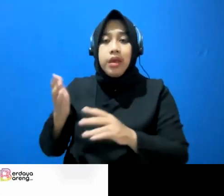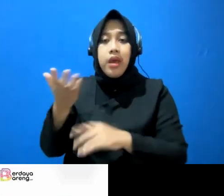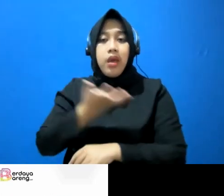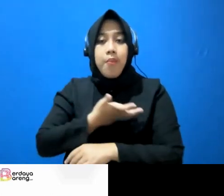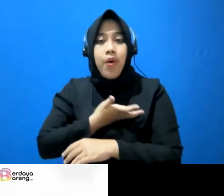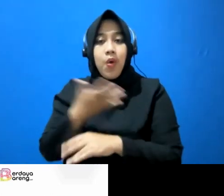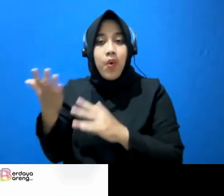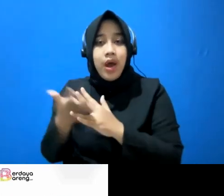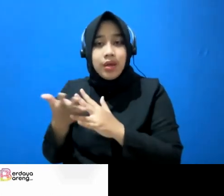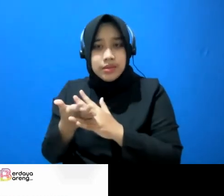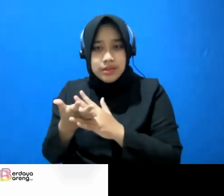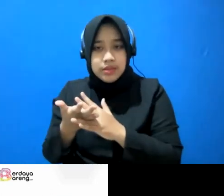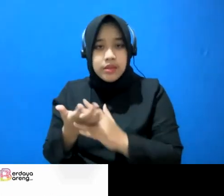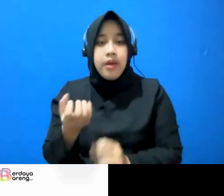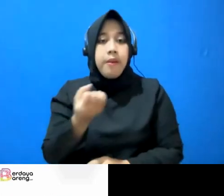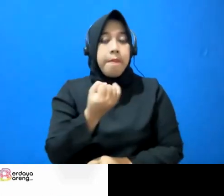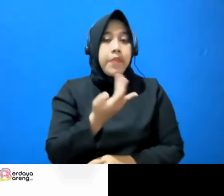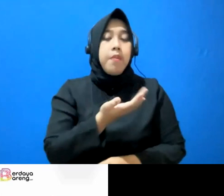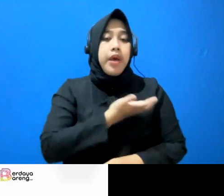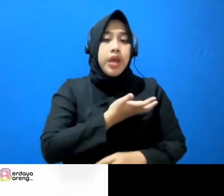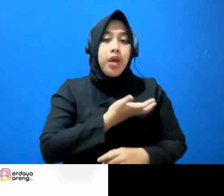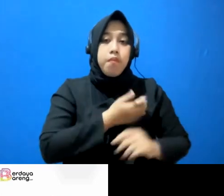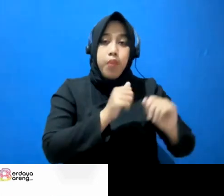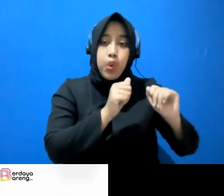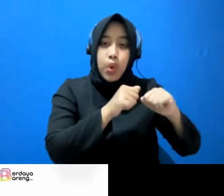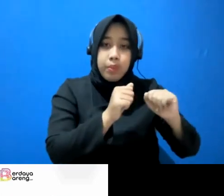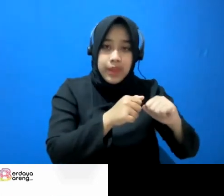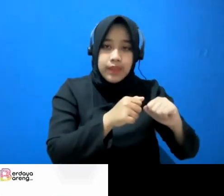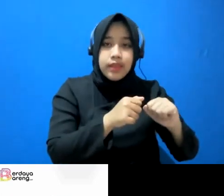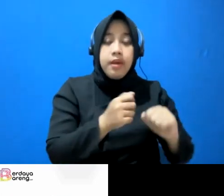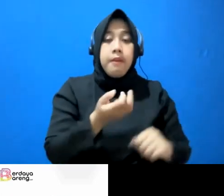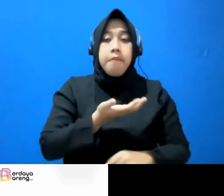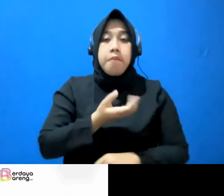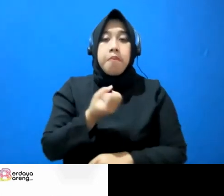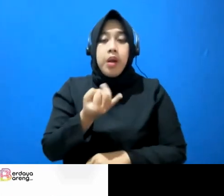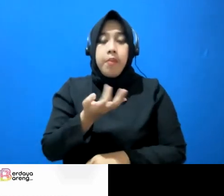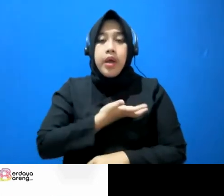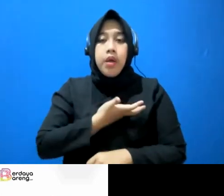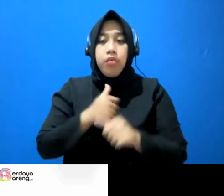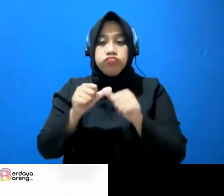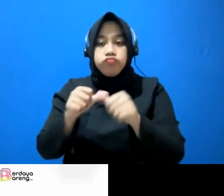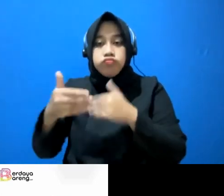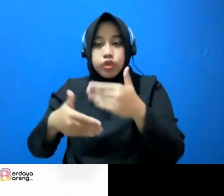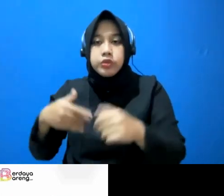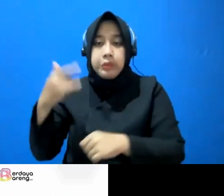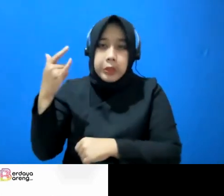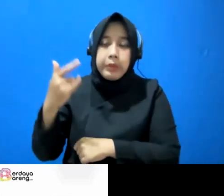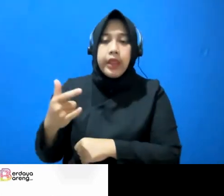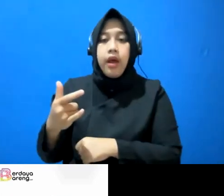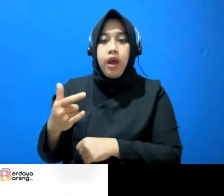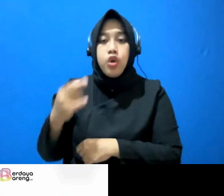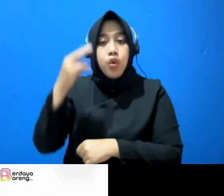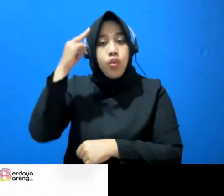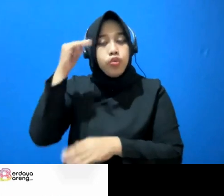berapa yang komit ya berapa yang konsisten untuk bisa